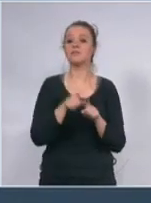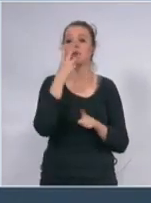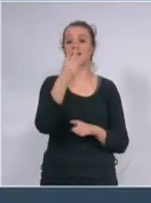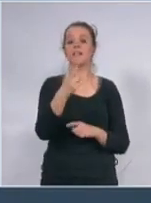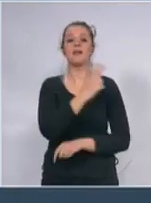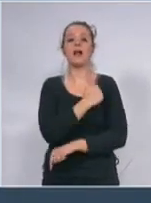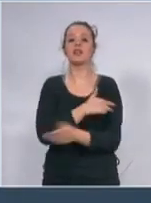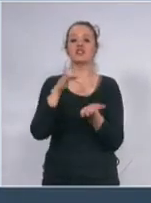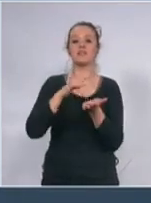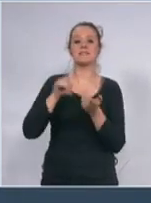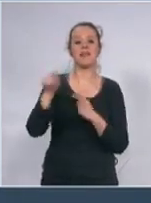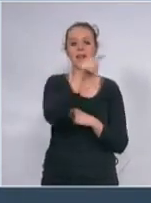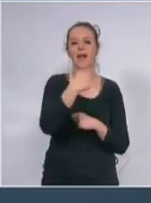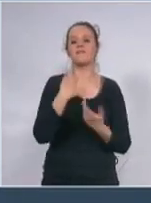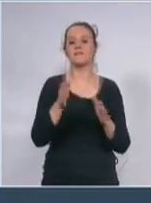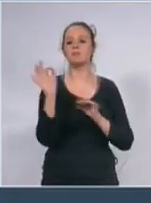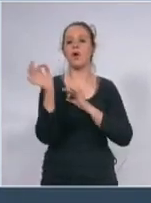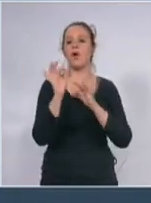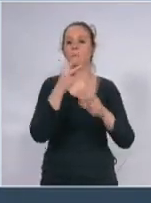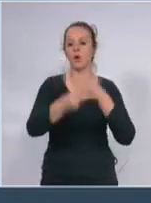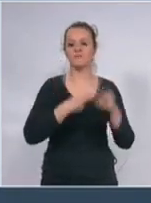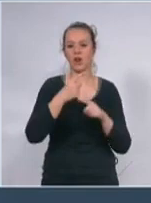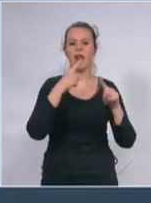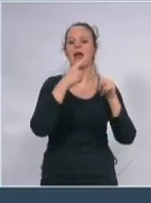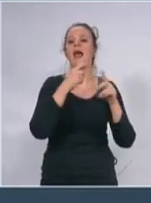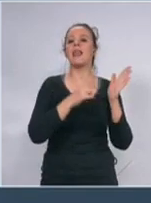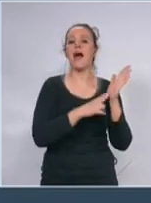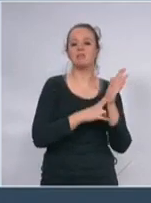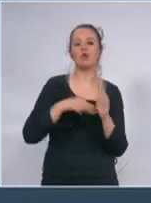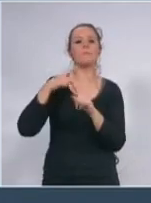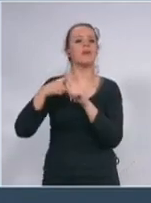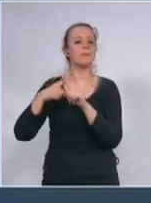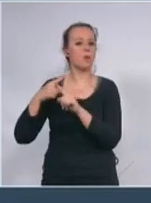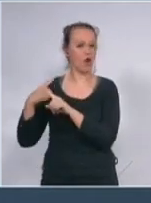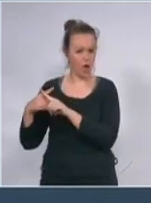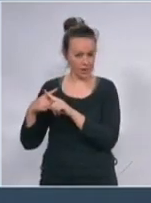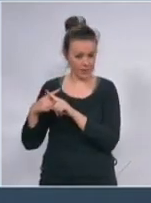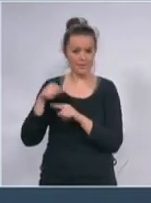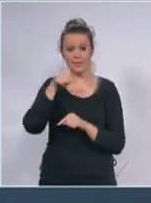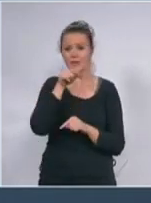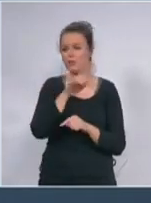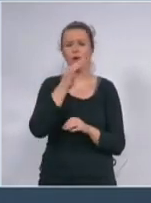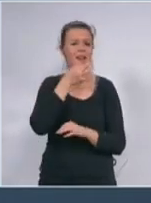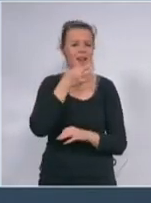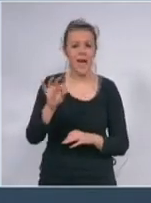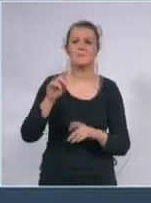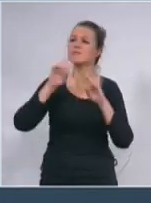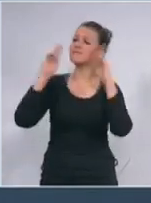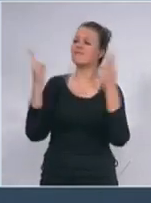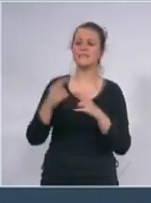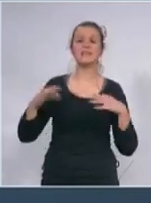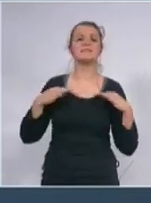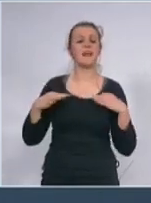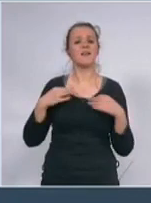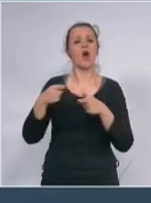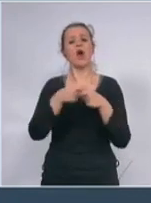centre natrium hipoklorid vi me ispravite gosan Strejanoviću natrium hipoklorid koji je najbolji preporučan od svetske zdravstvene organizacije